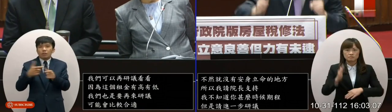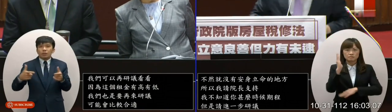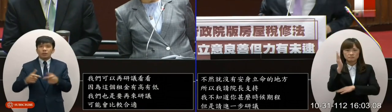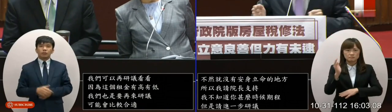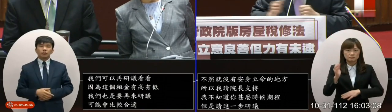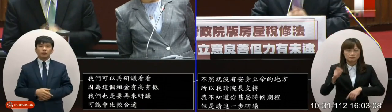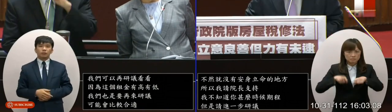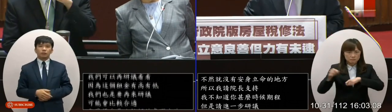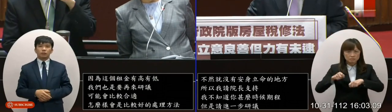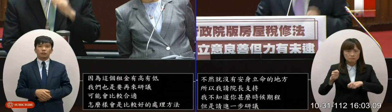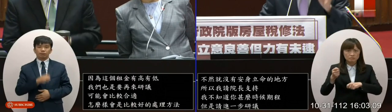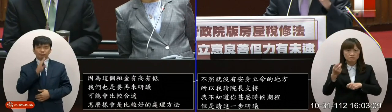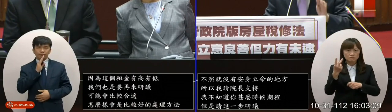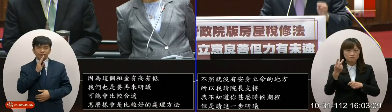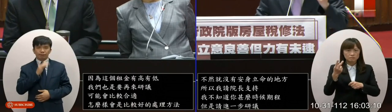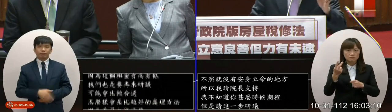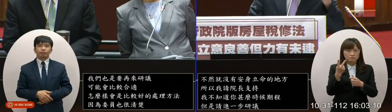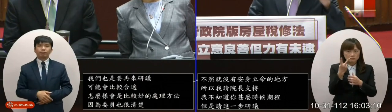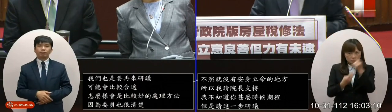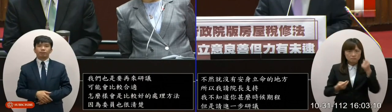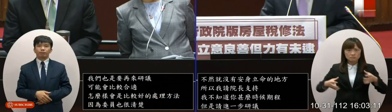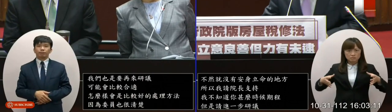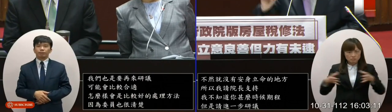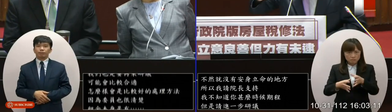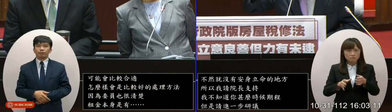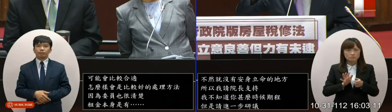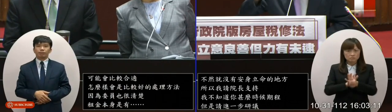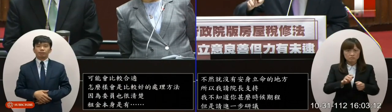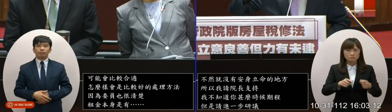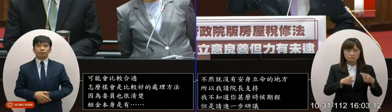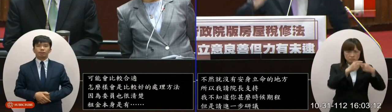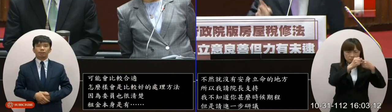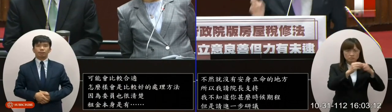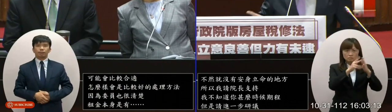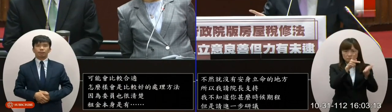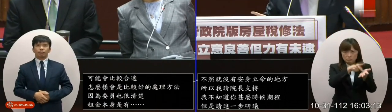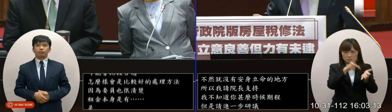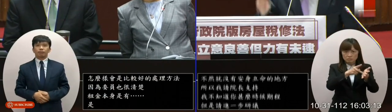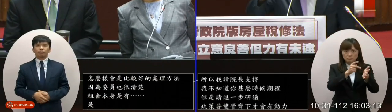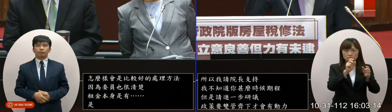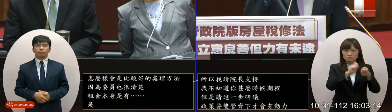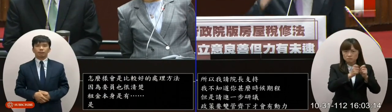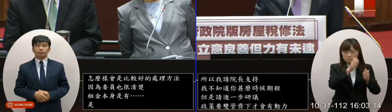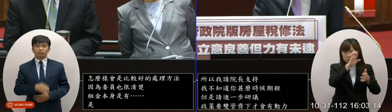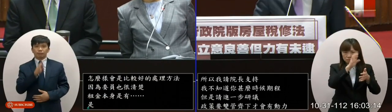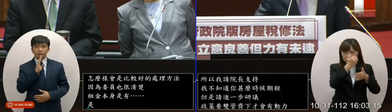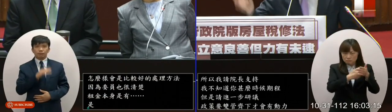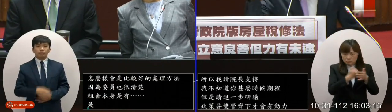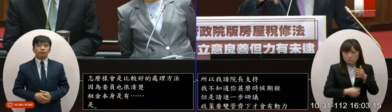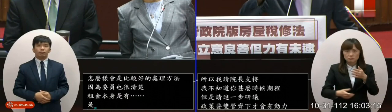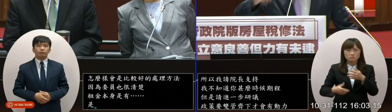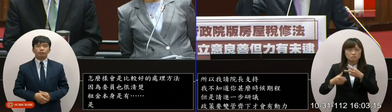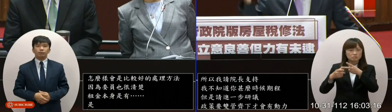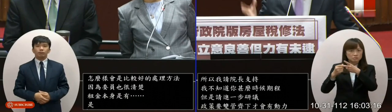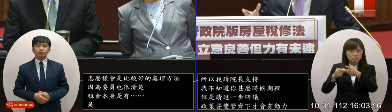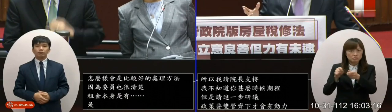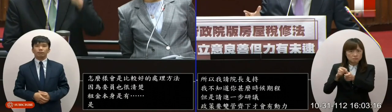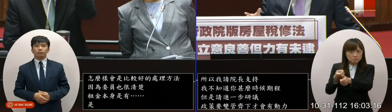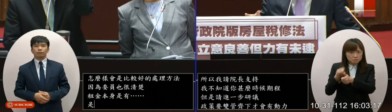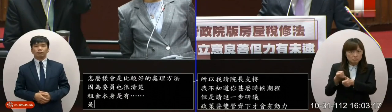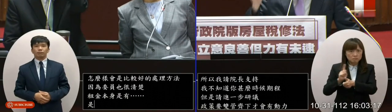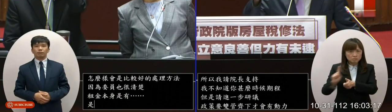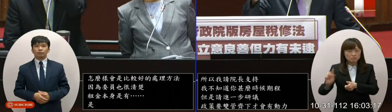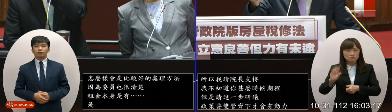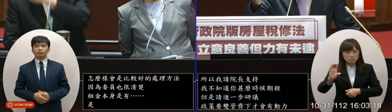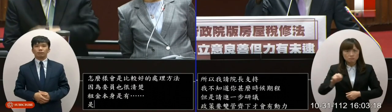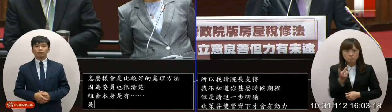雙管齊下才會有動力一個是支出給他減稅另外一個是收入有沒有減稅的誘因當然都是為了利益良善接下來一樣在所得